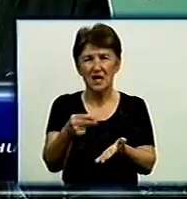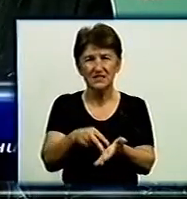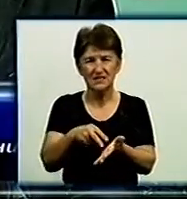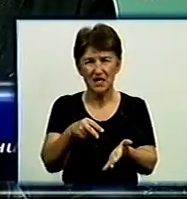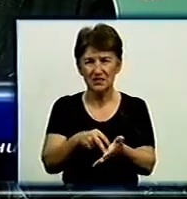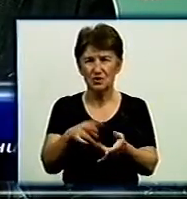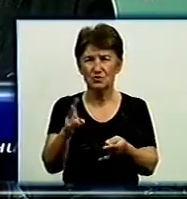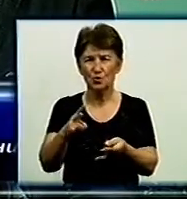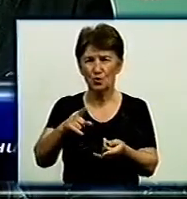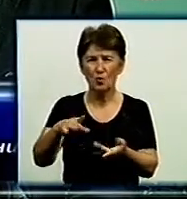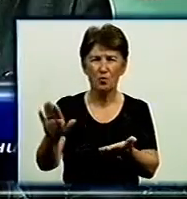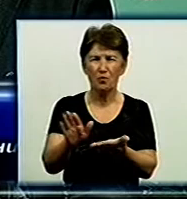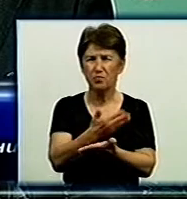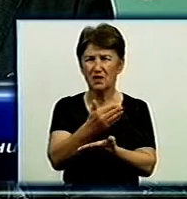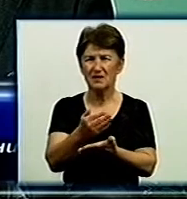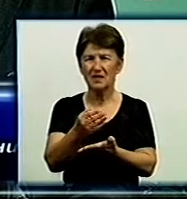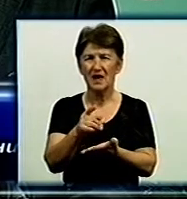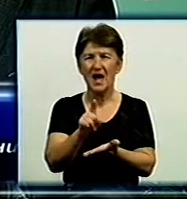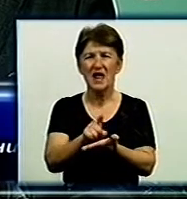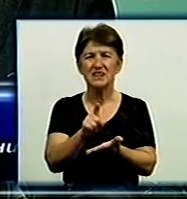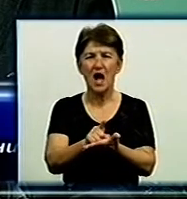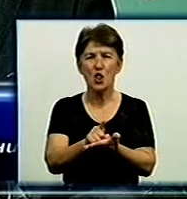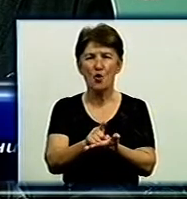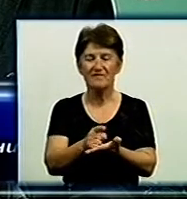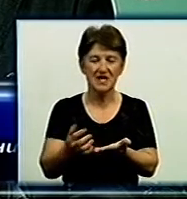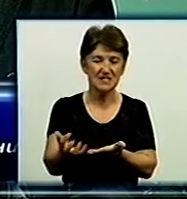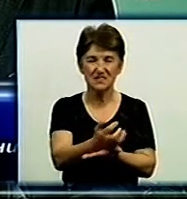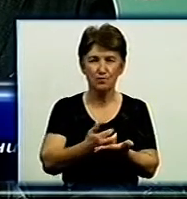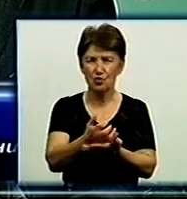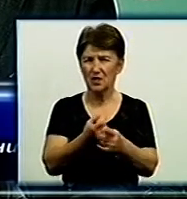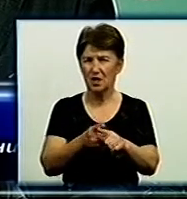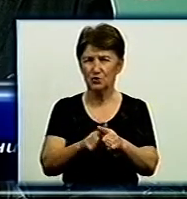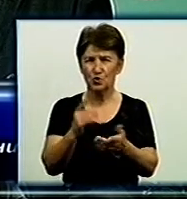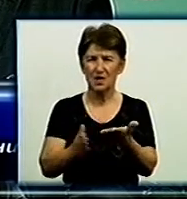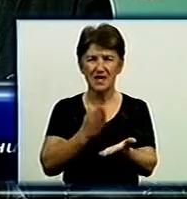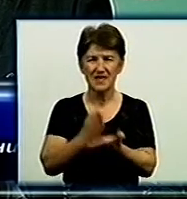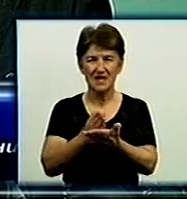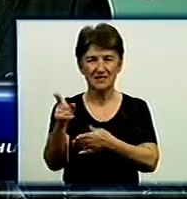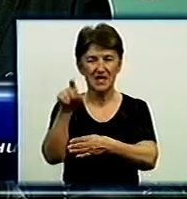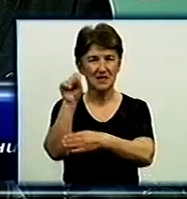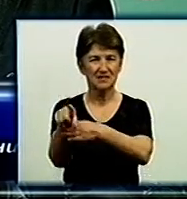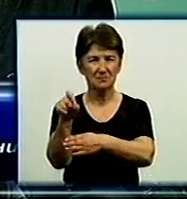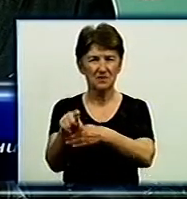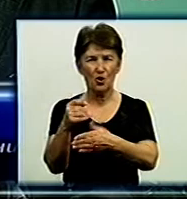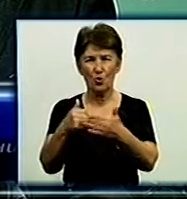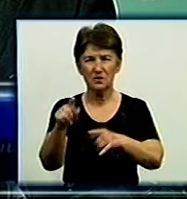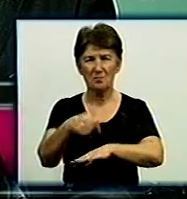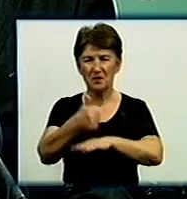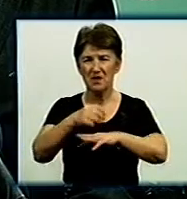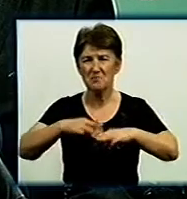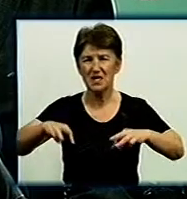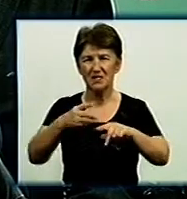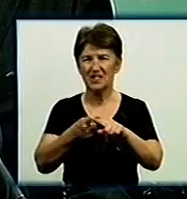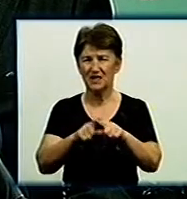вбирати тут налоговий збір, який у нас є, імпортний збір, який вистачує. Є задання від прем'єр-міністра, робити.